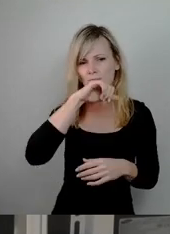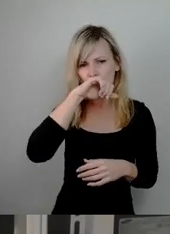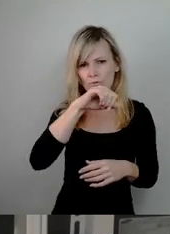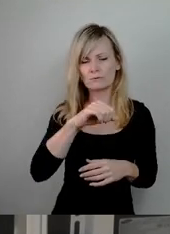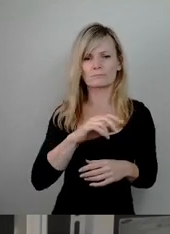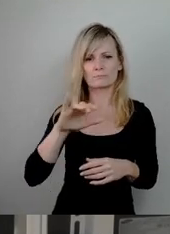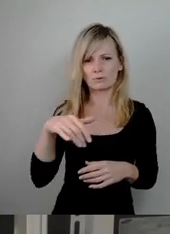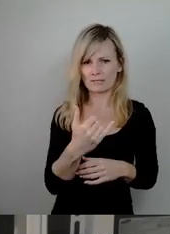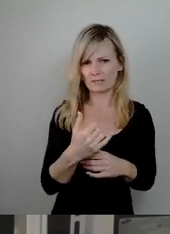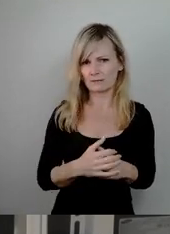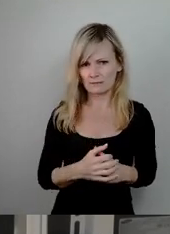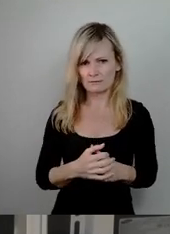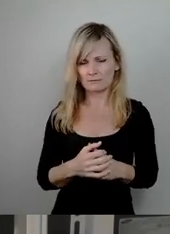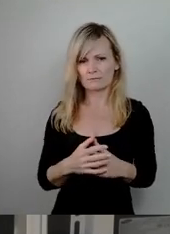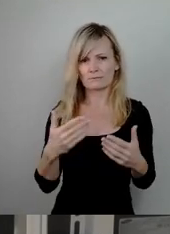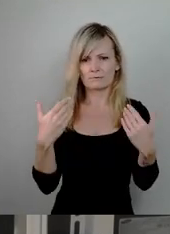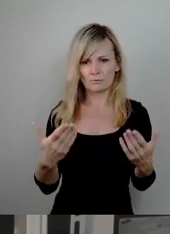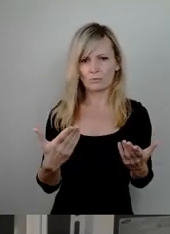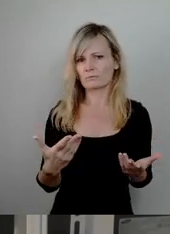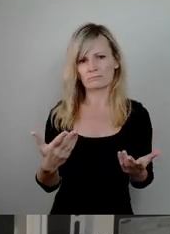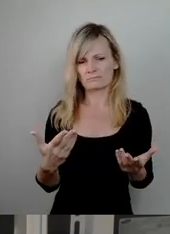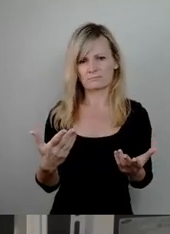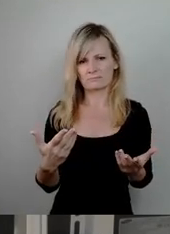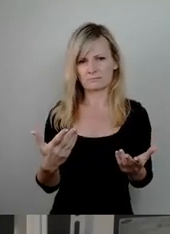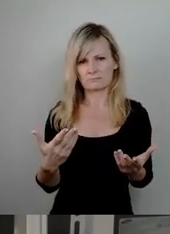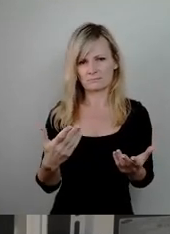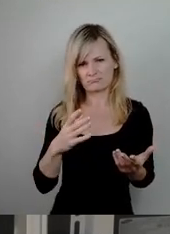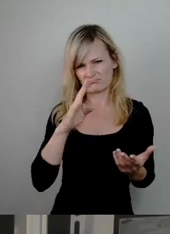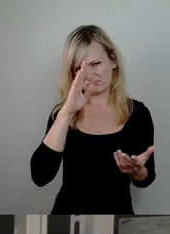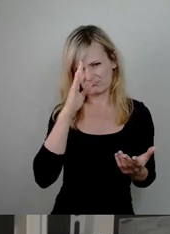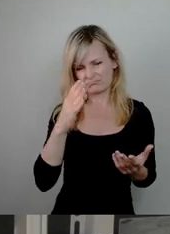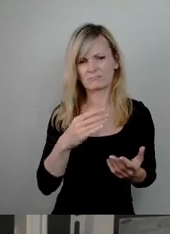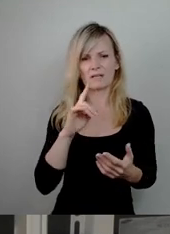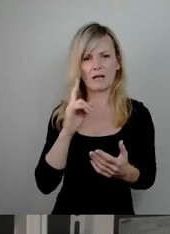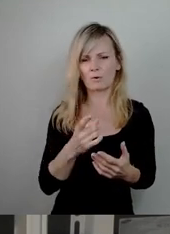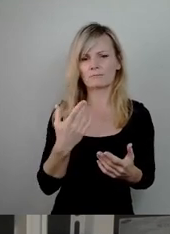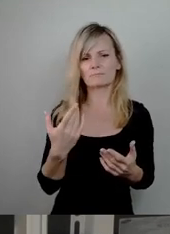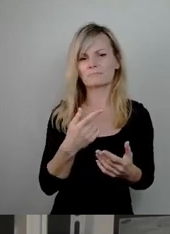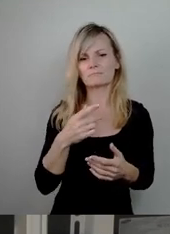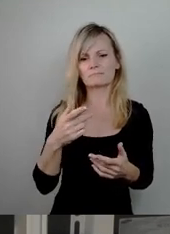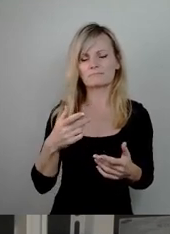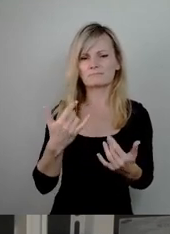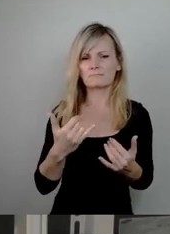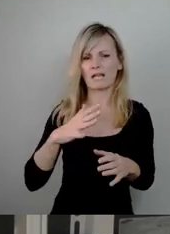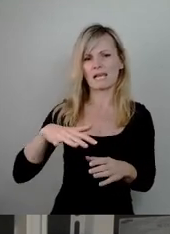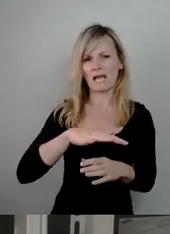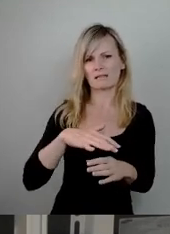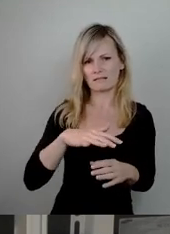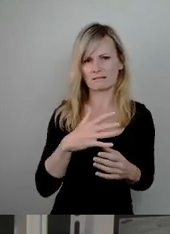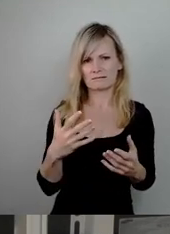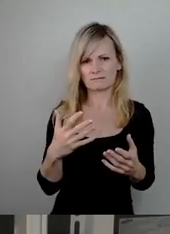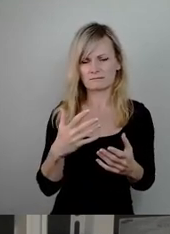Sicht an dieser Stelle unsinnig. Unsinnig ist es auch beim Land anzuklopfen. Von dort her kommt ja die ganze